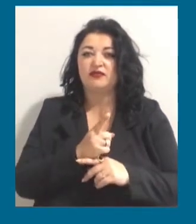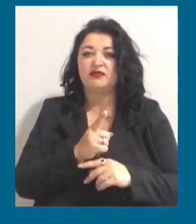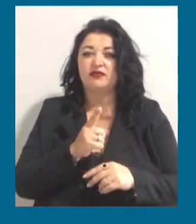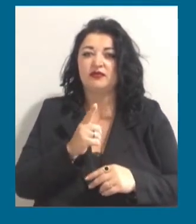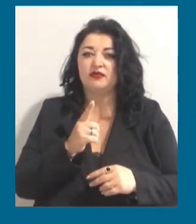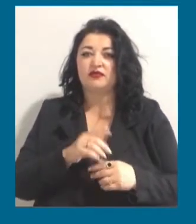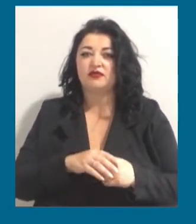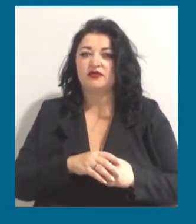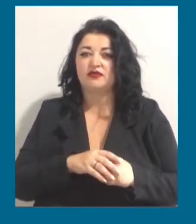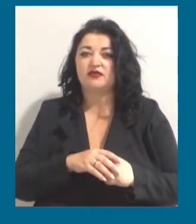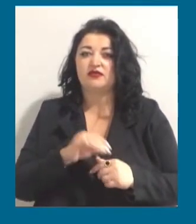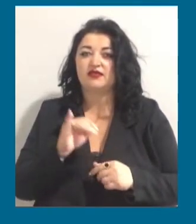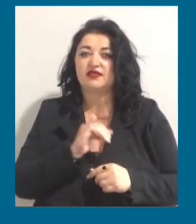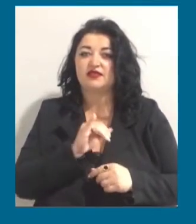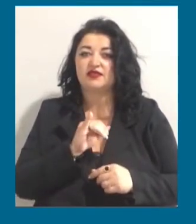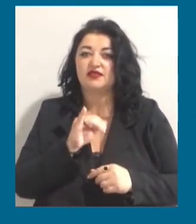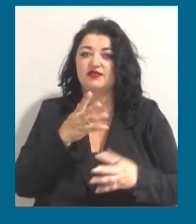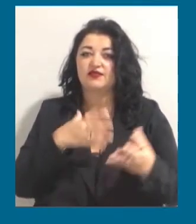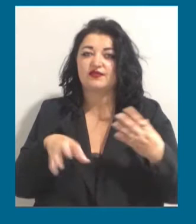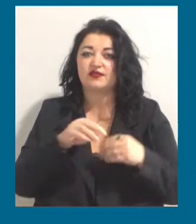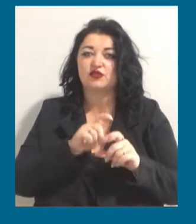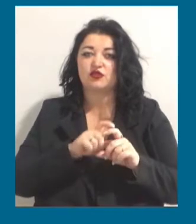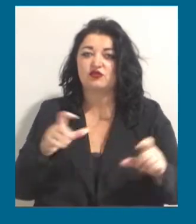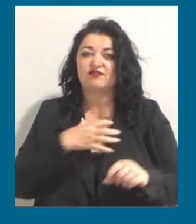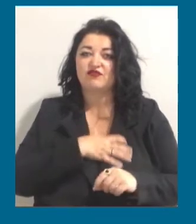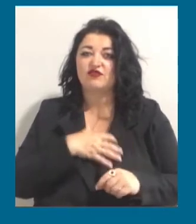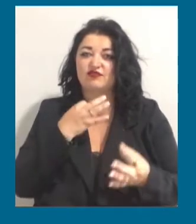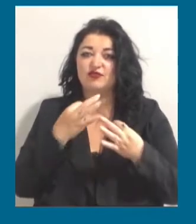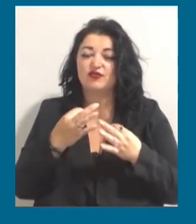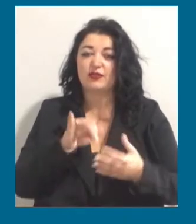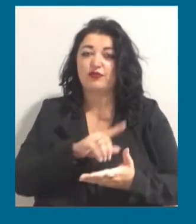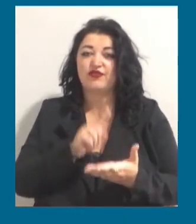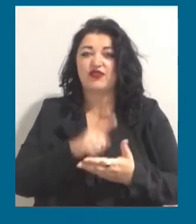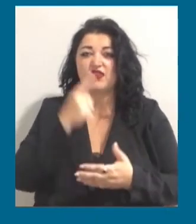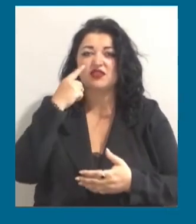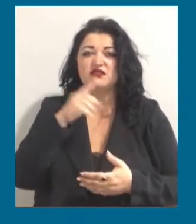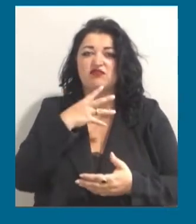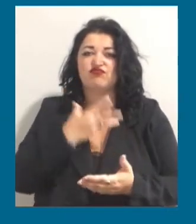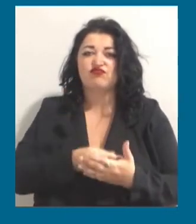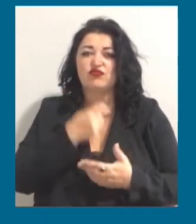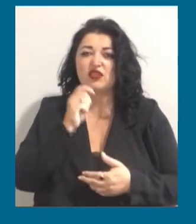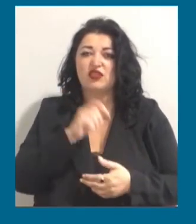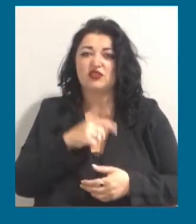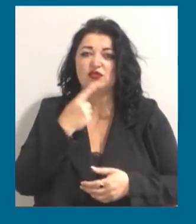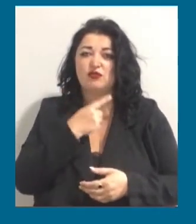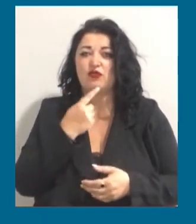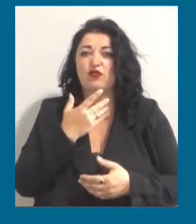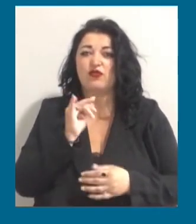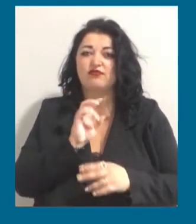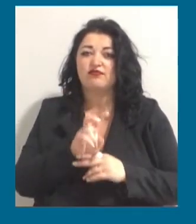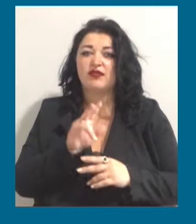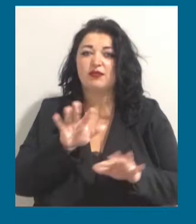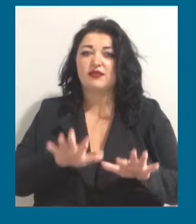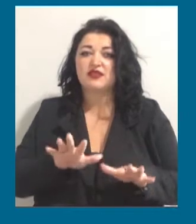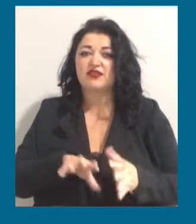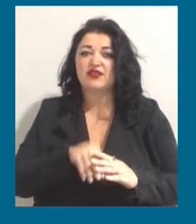закінчують українські школи і вщаються в українських університетах, повинні знати українську мову. Йдуть місцеві вибори і всі партії відповідним